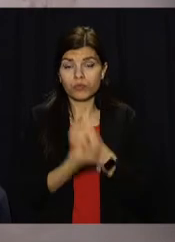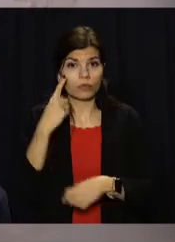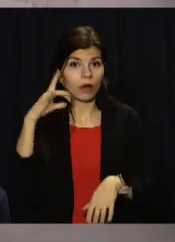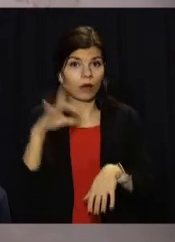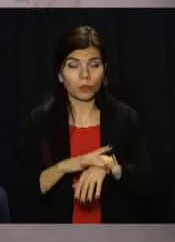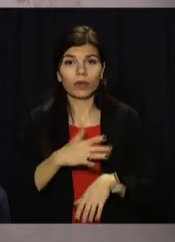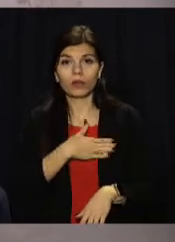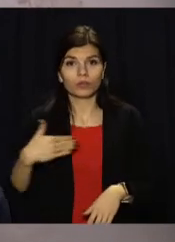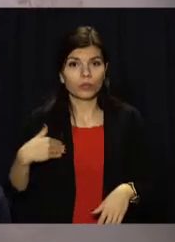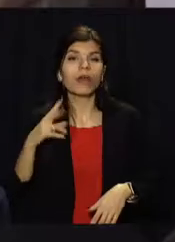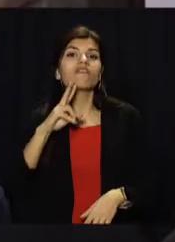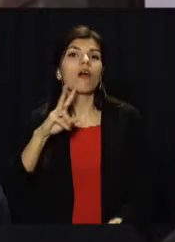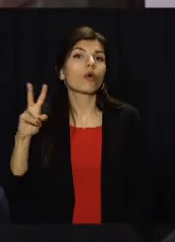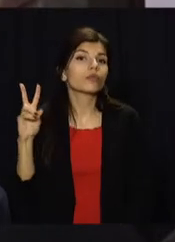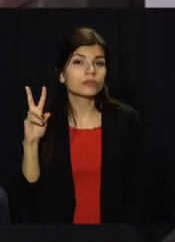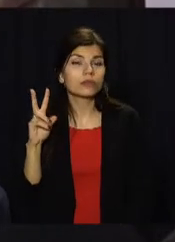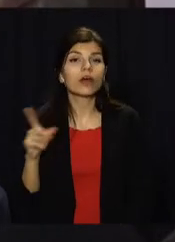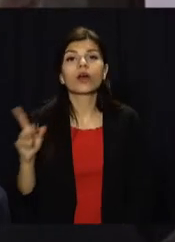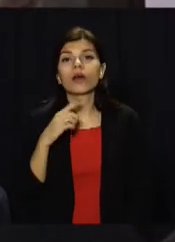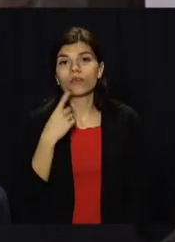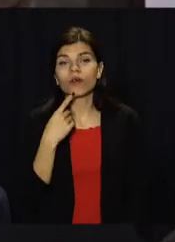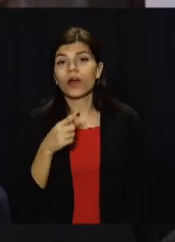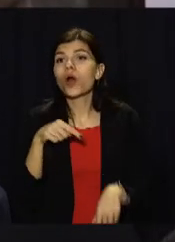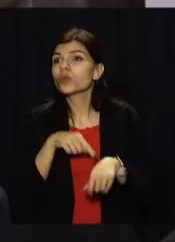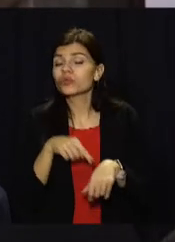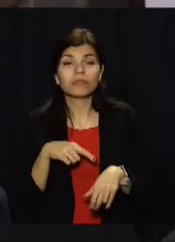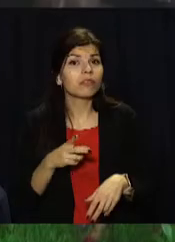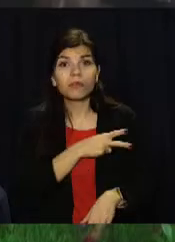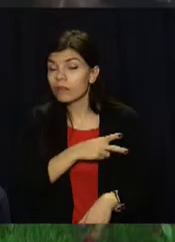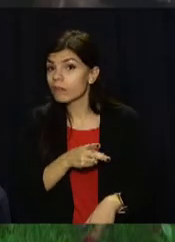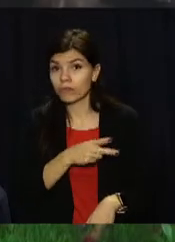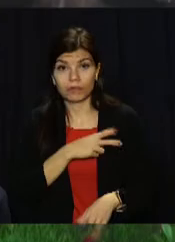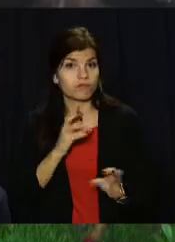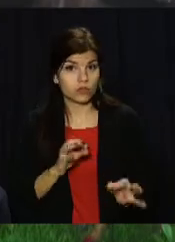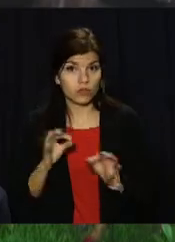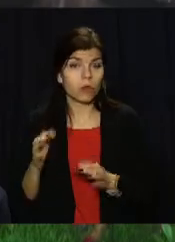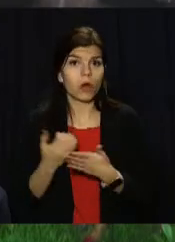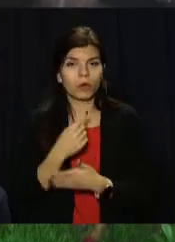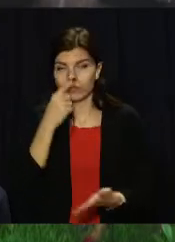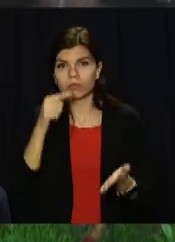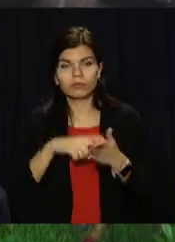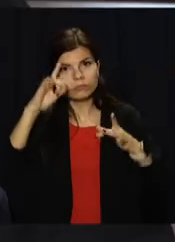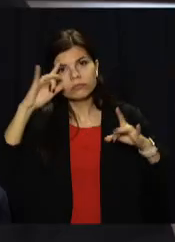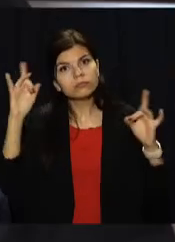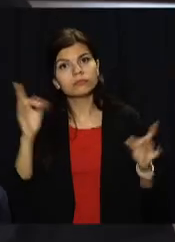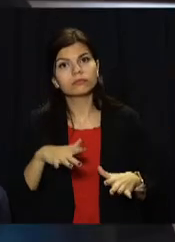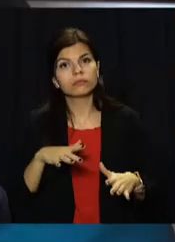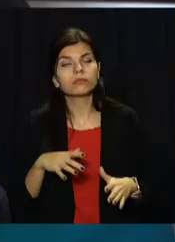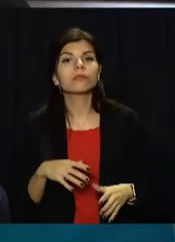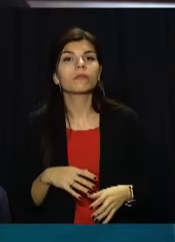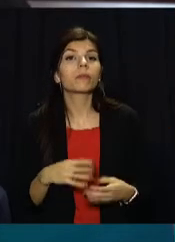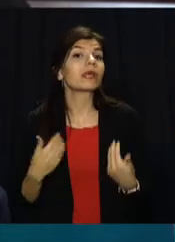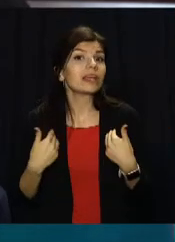діагностували в неї два роки тому. Каже, показань до появи захворювання немала, тому недуга застала зненацька. Я